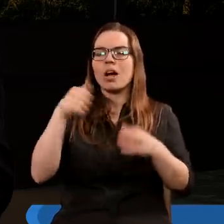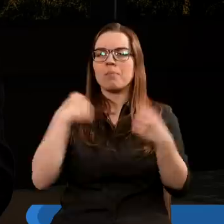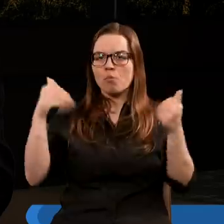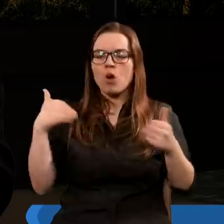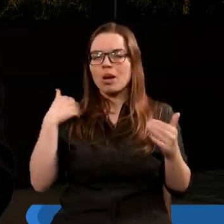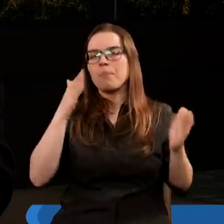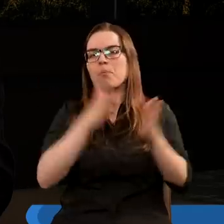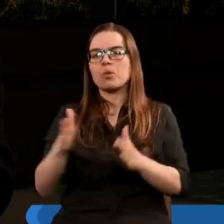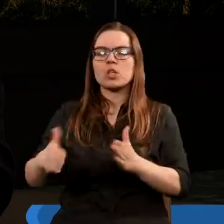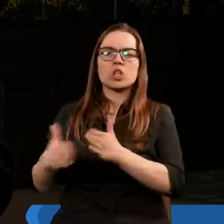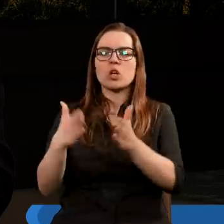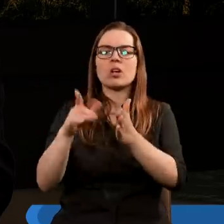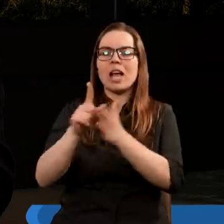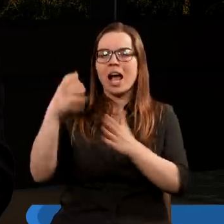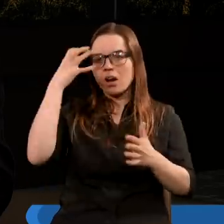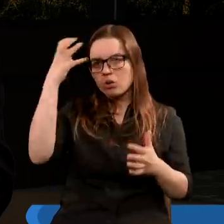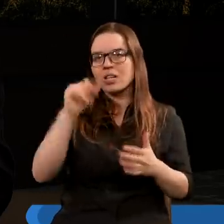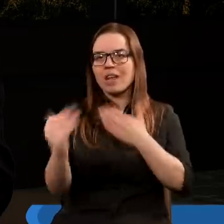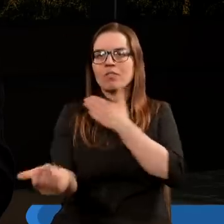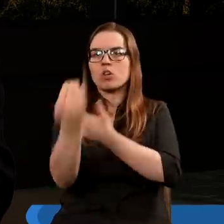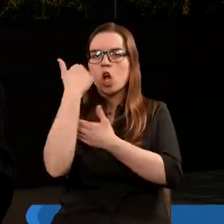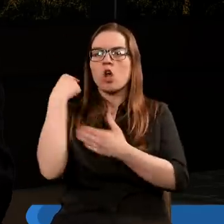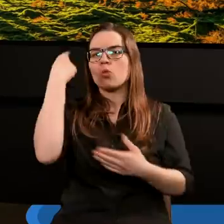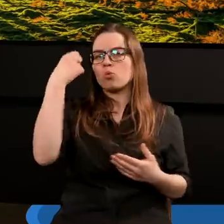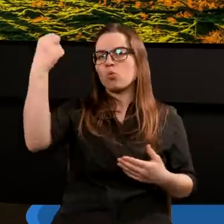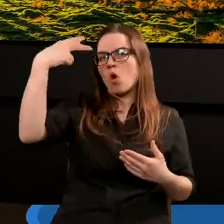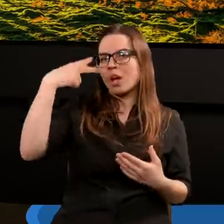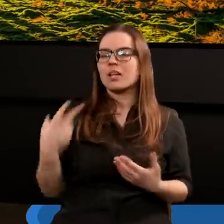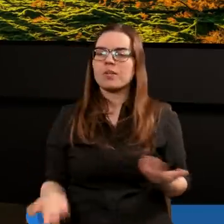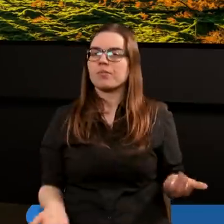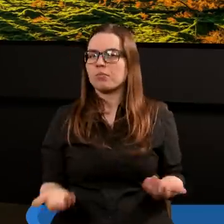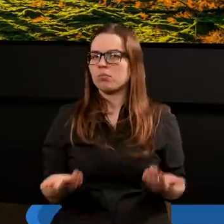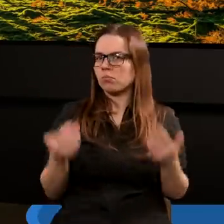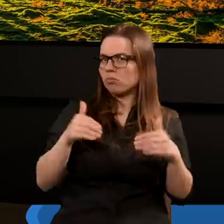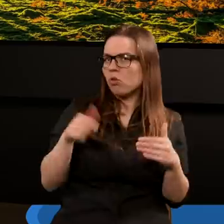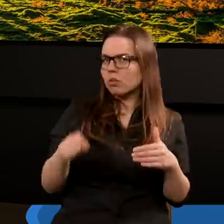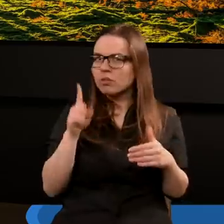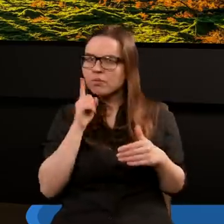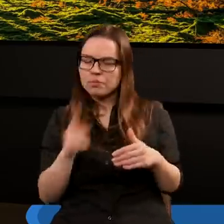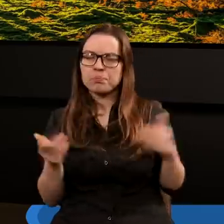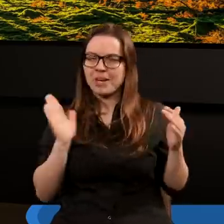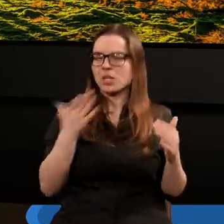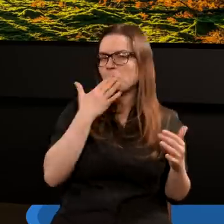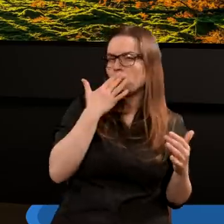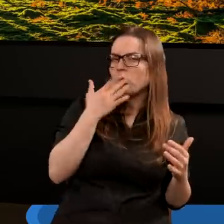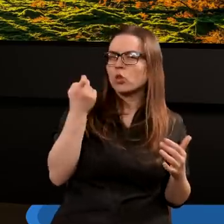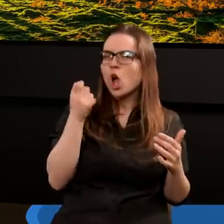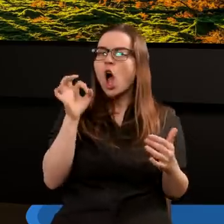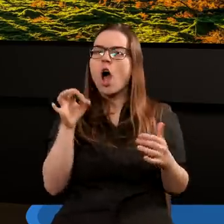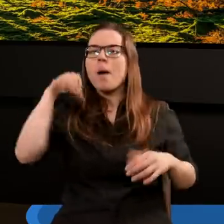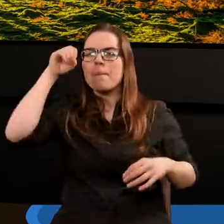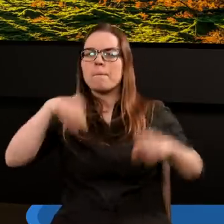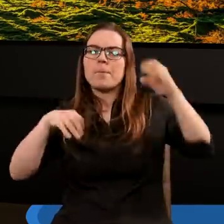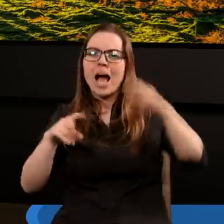było przygotować drogę dla królów ze wschodu słońca. Myślę, że tutaj faktycznie już będziemy mówić o plagach